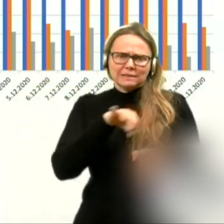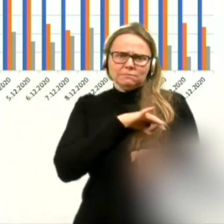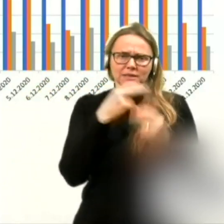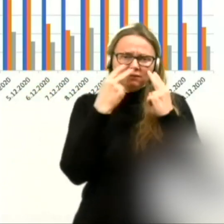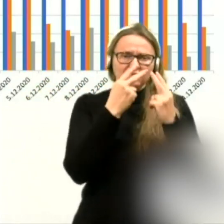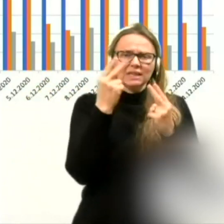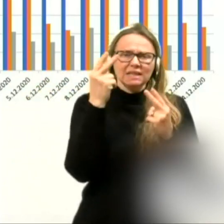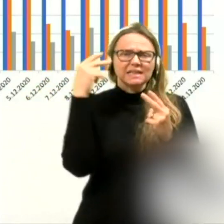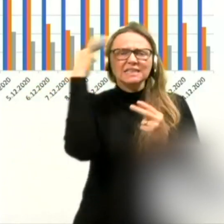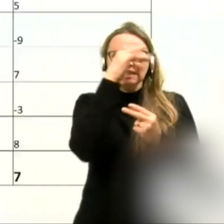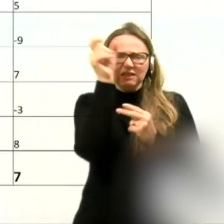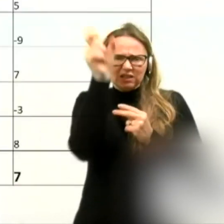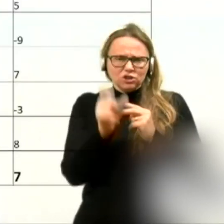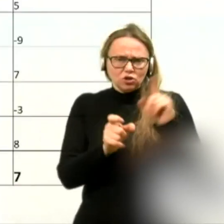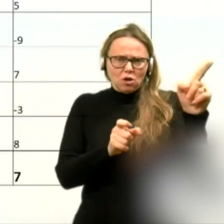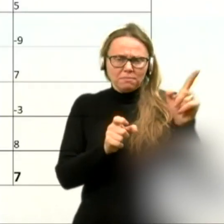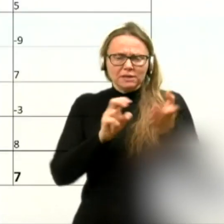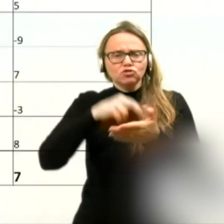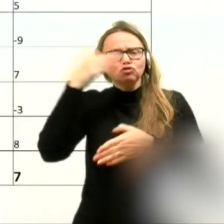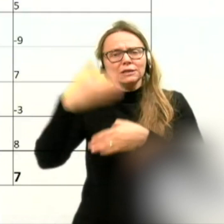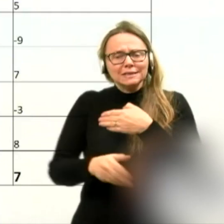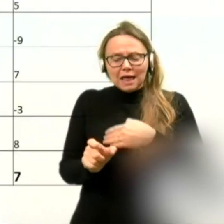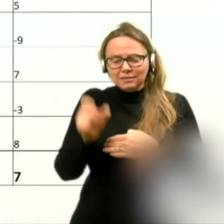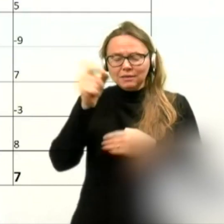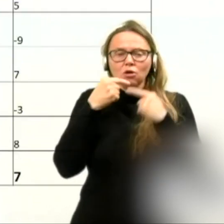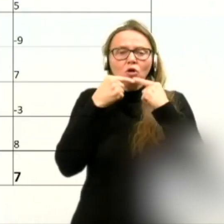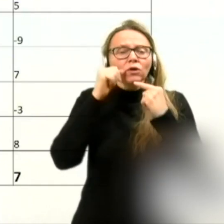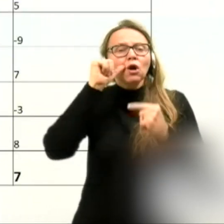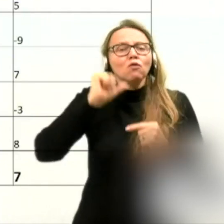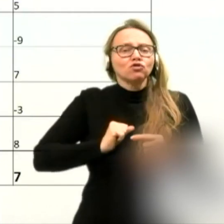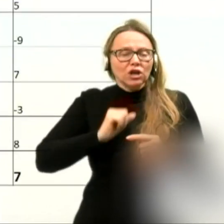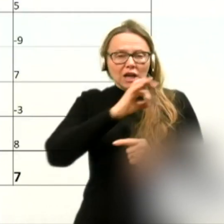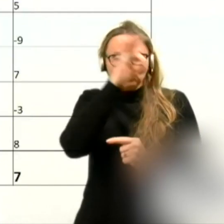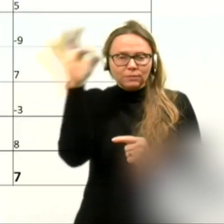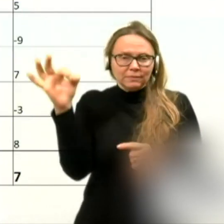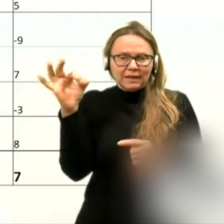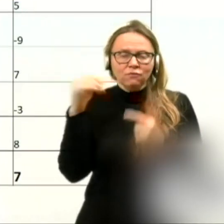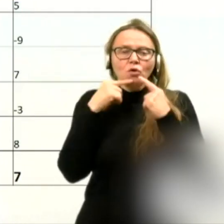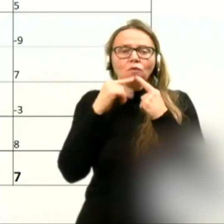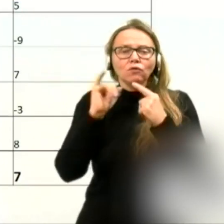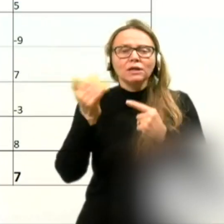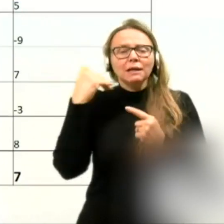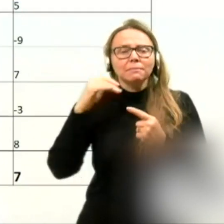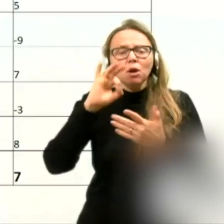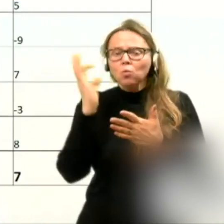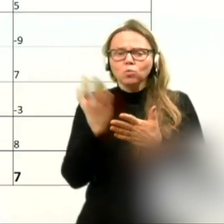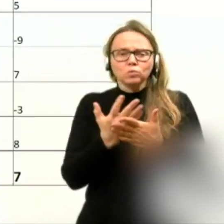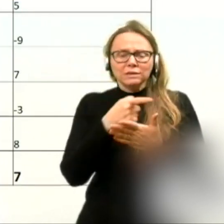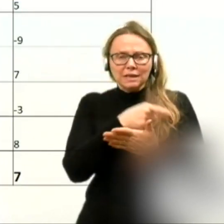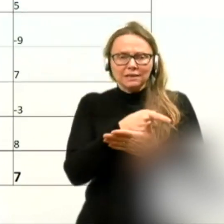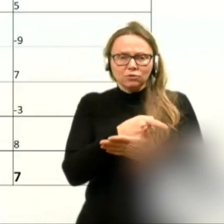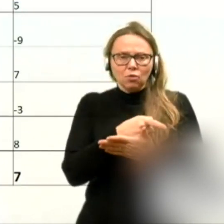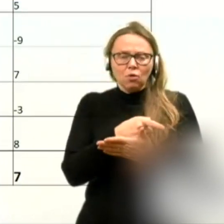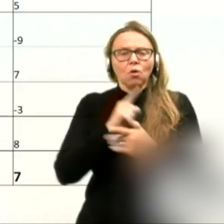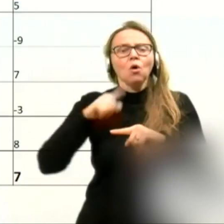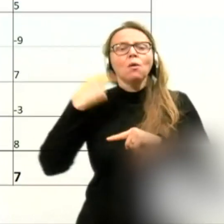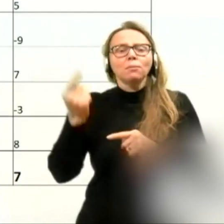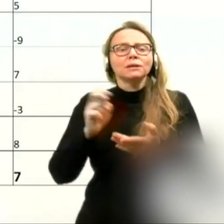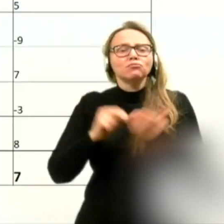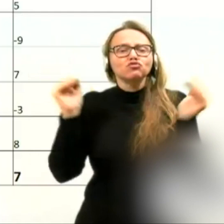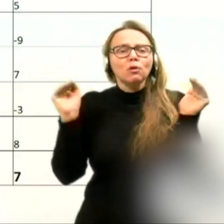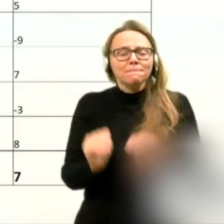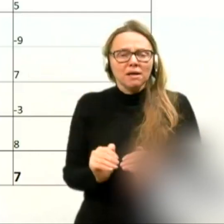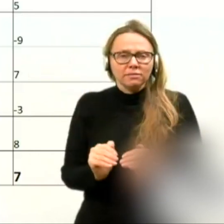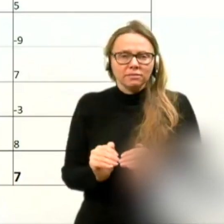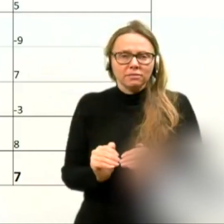In še zadnji stolpec, ki govori o včerejšnjem dnevu, govori, da je bilo vsega tega potem še